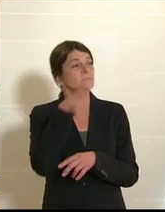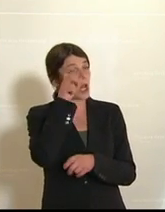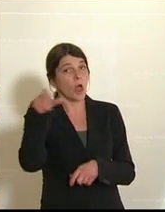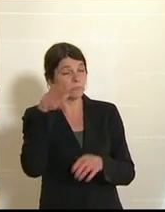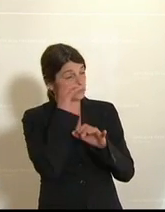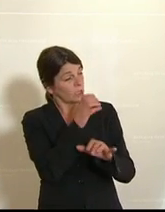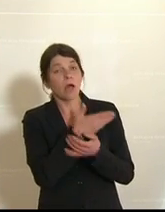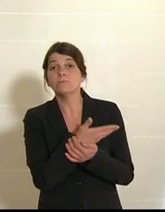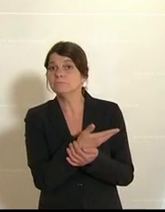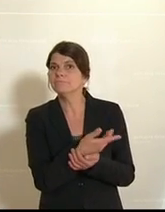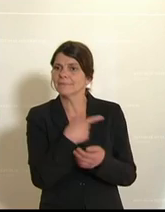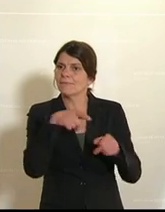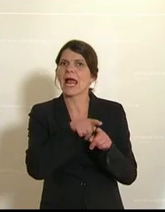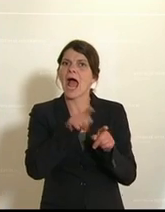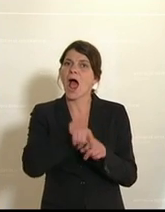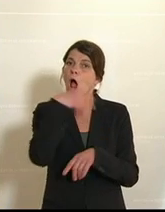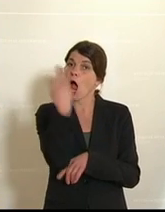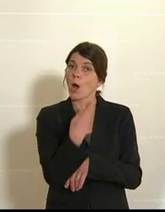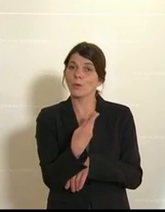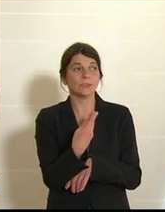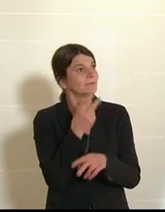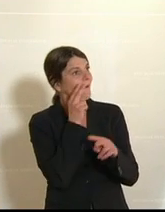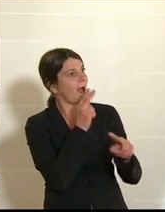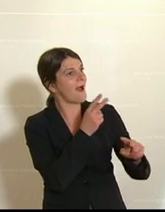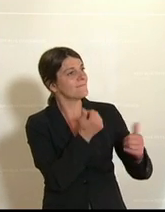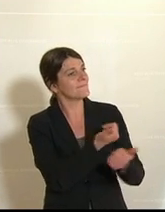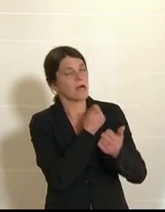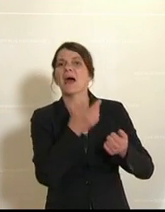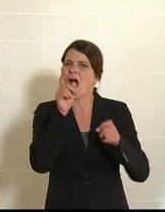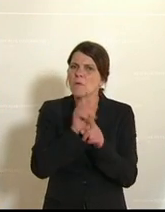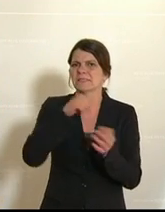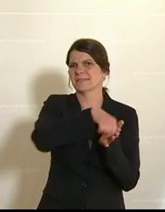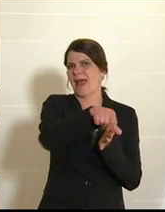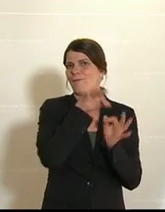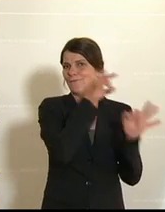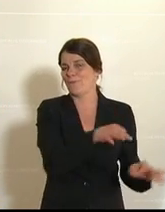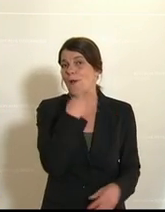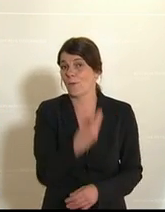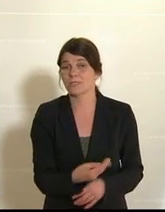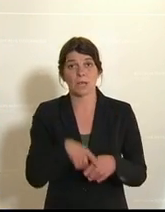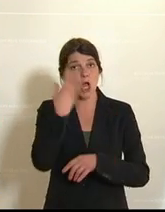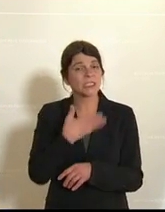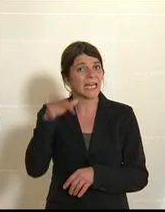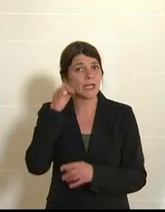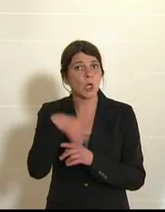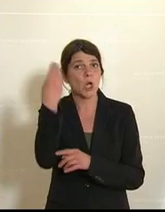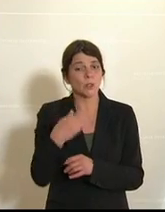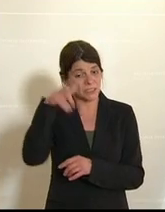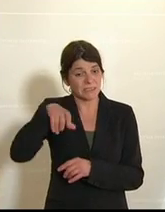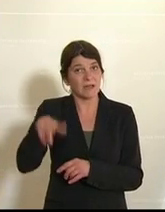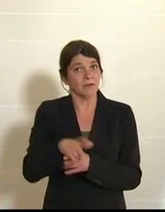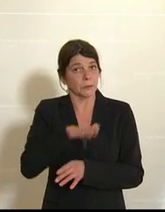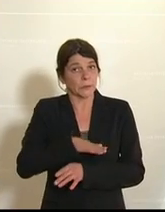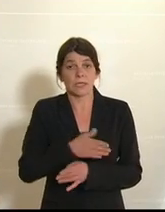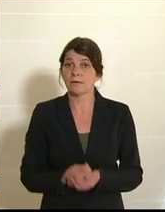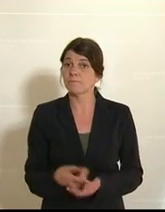User hier sozusagen Kunst vom Feinsten kriegen und auch ein bisschen was zahlen, damit das den Künstlerinnen und Künstlern zugute kommt.